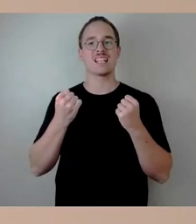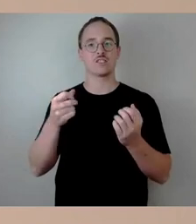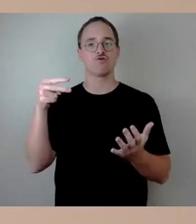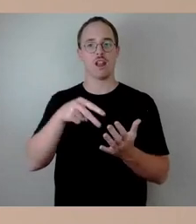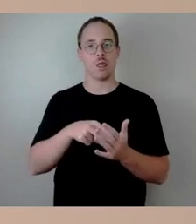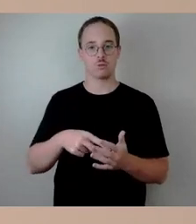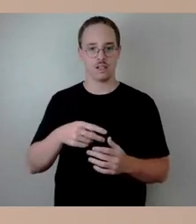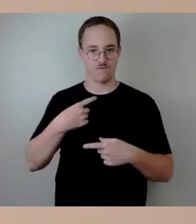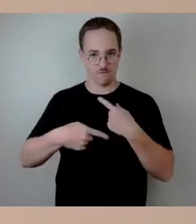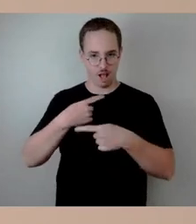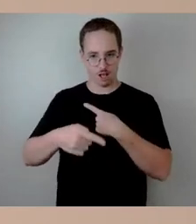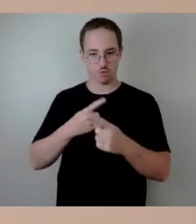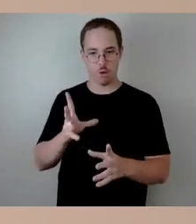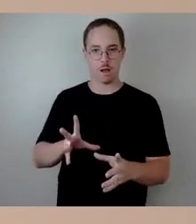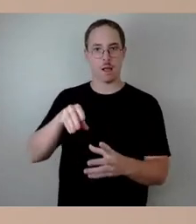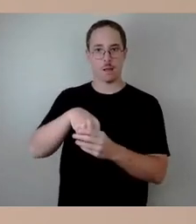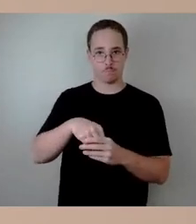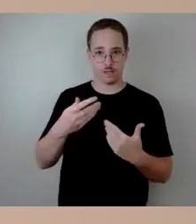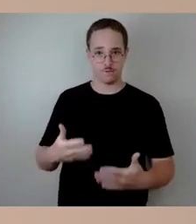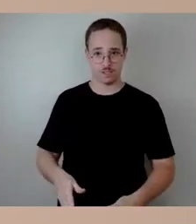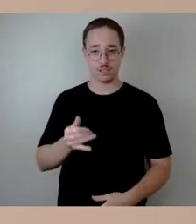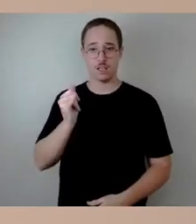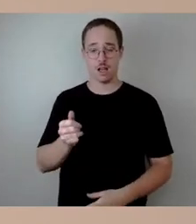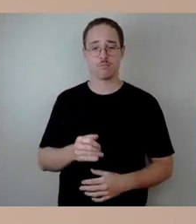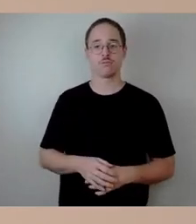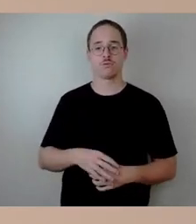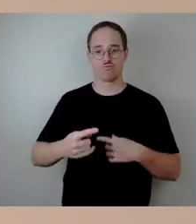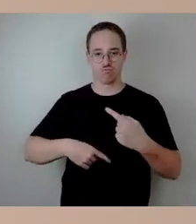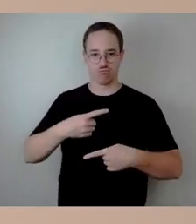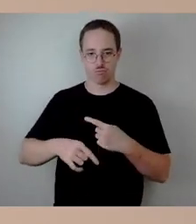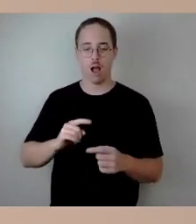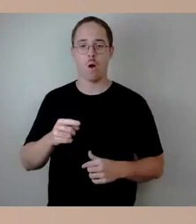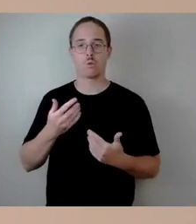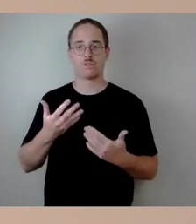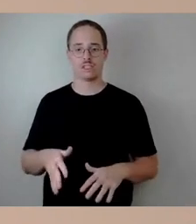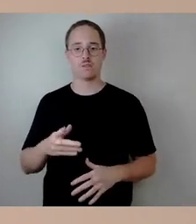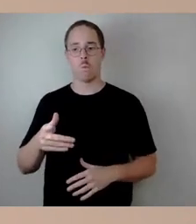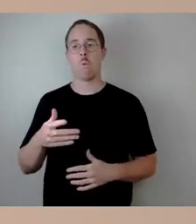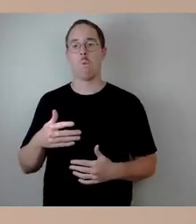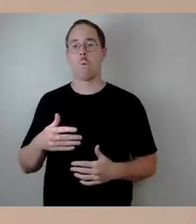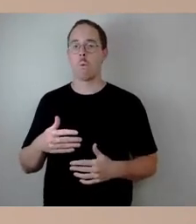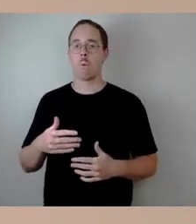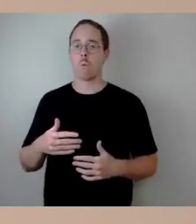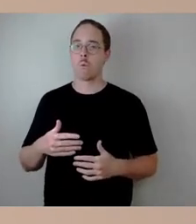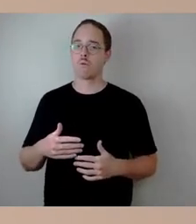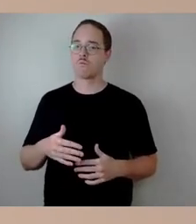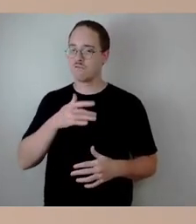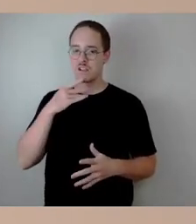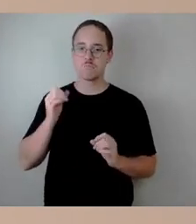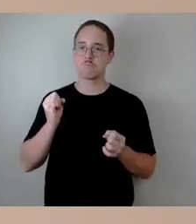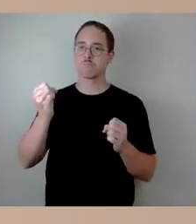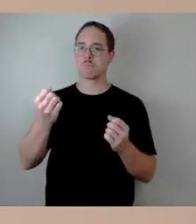aufländiges Genehmigungsverfahren nach sich gezogen hat. Insofern muss man das im